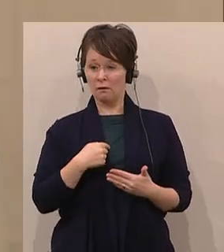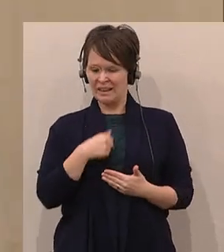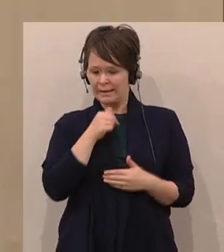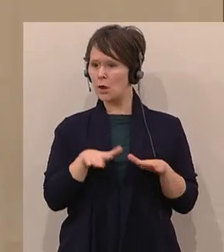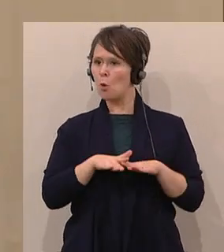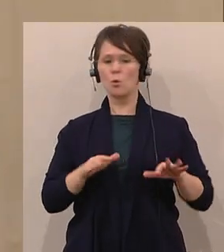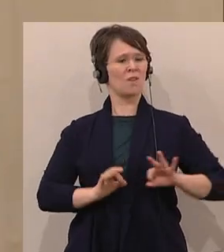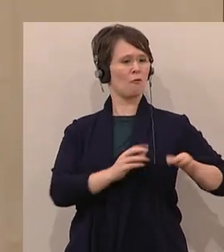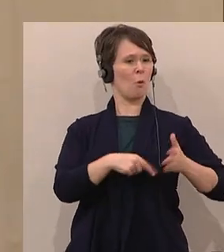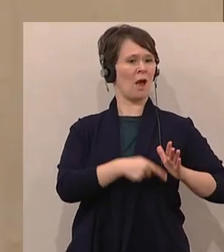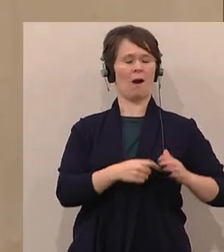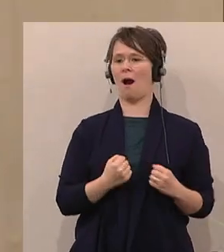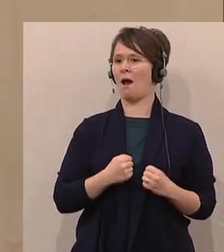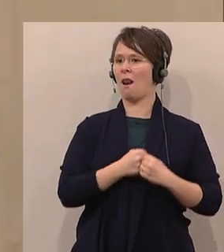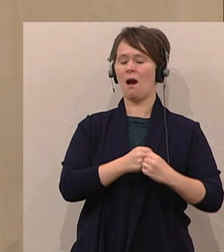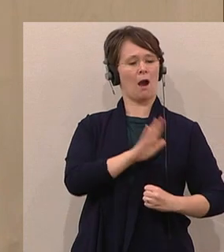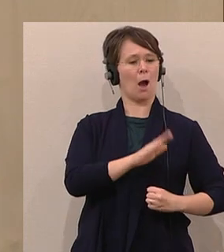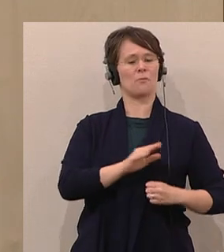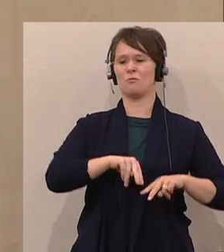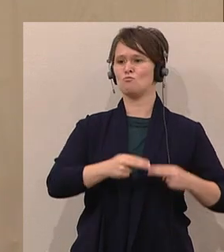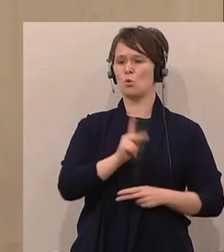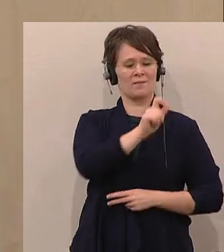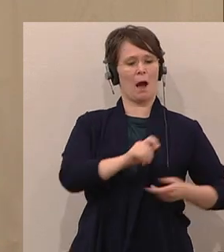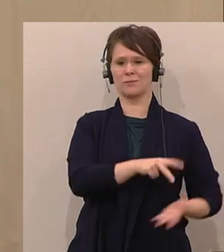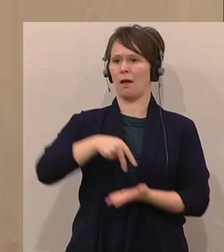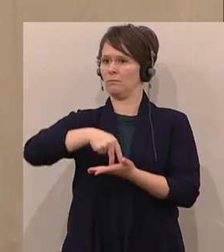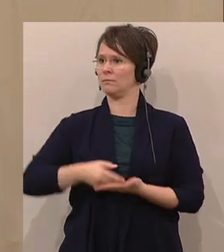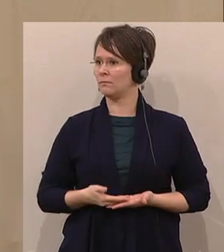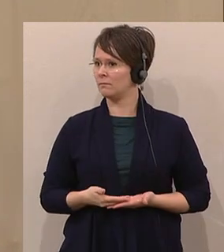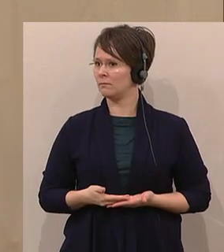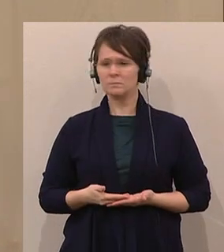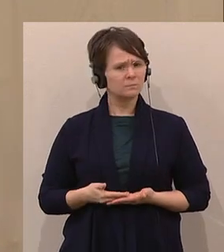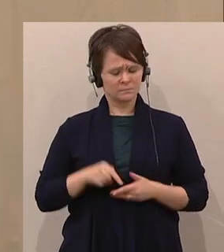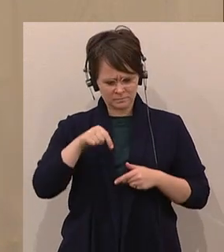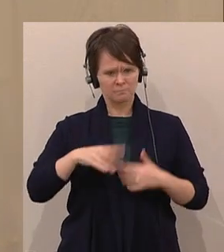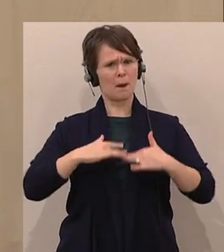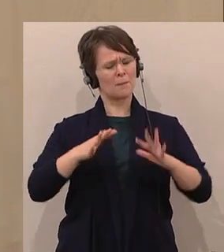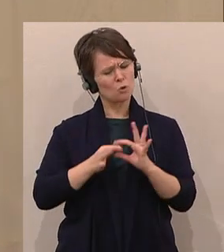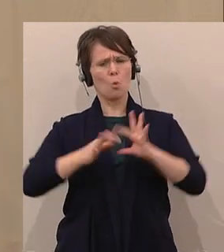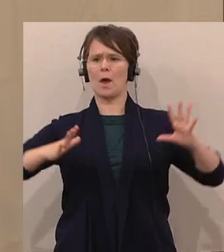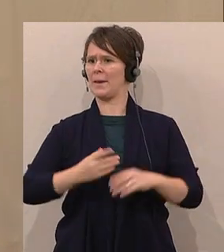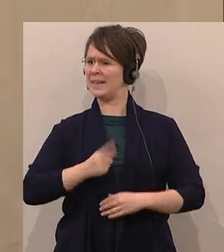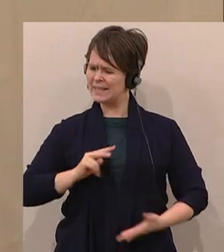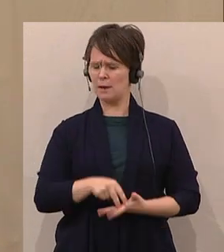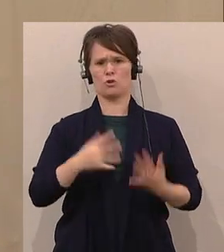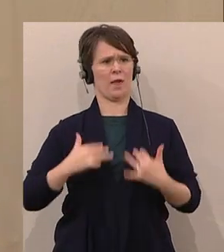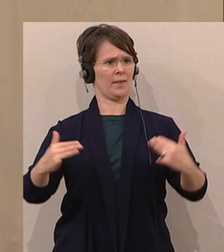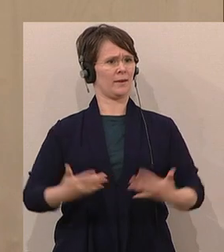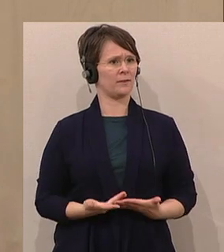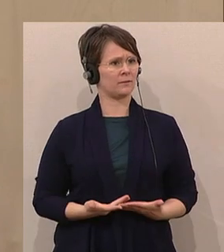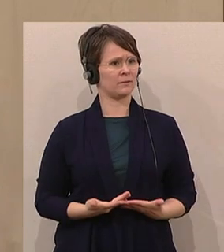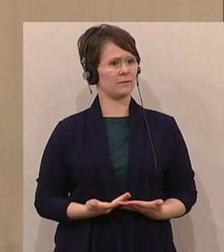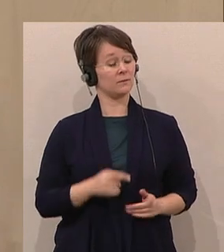Wahlkampf des Bundeskanzlers, sondern wir sind ein unabhängiges, selbstständiges Parlament, das diesen Bundeskanzler,